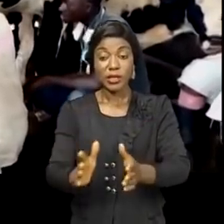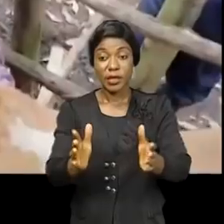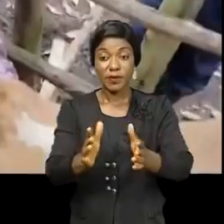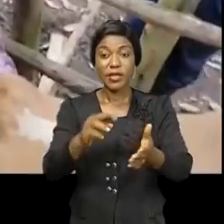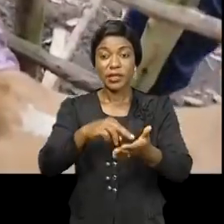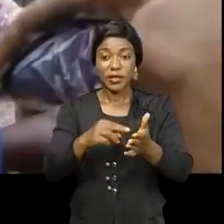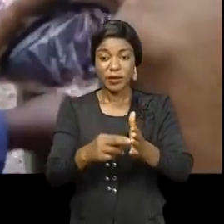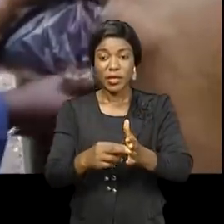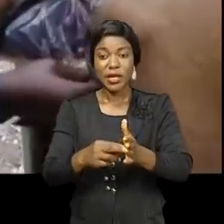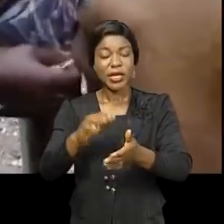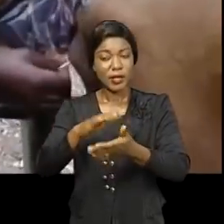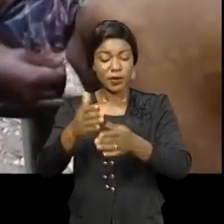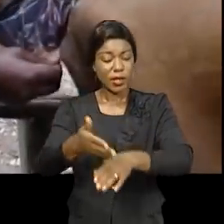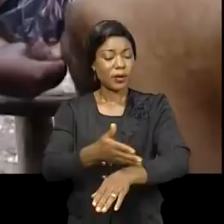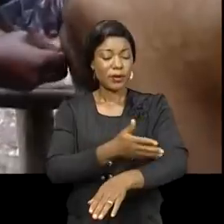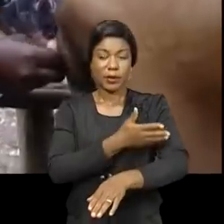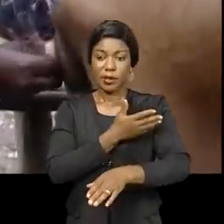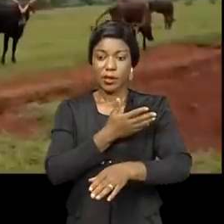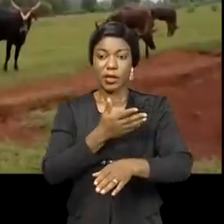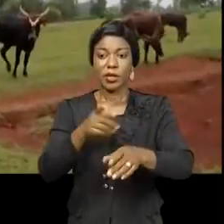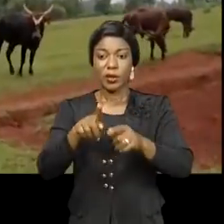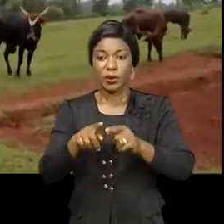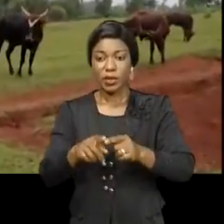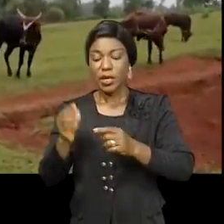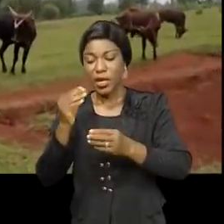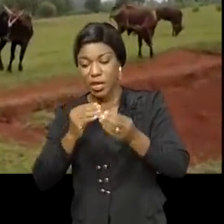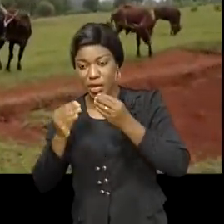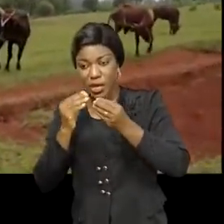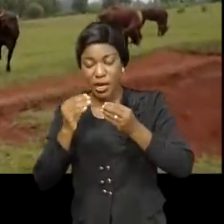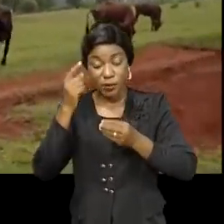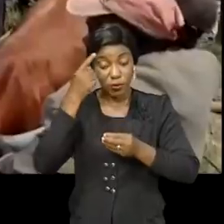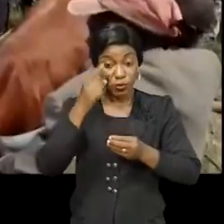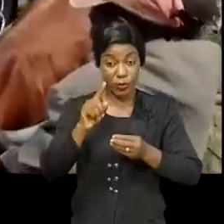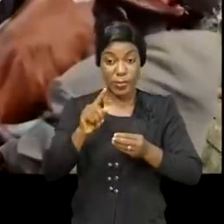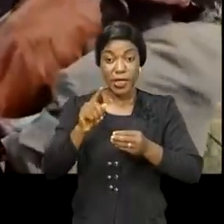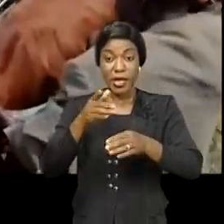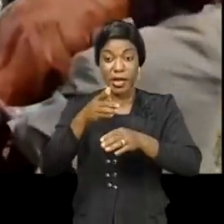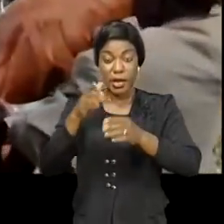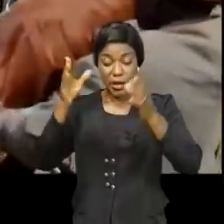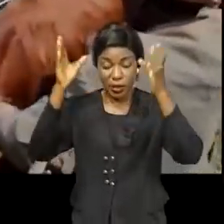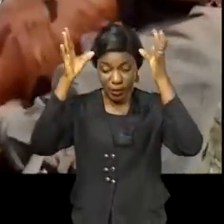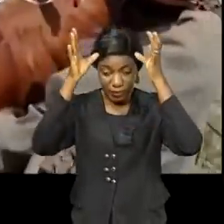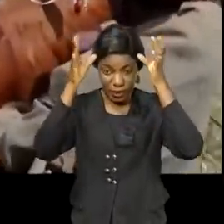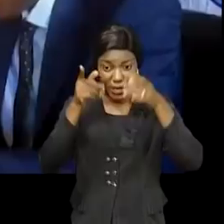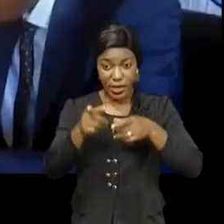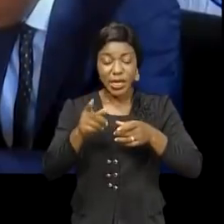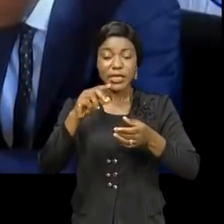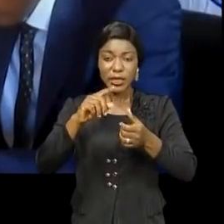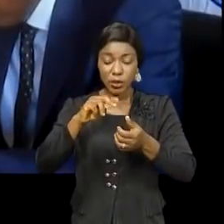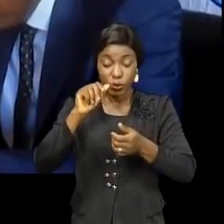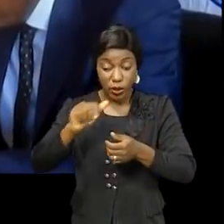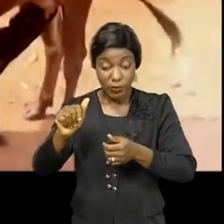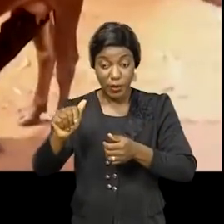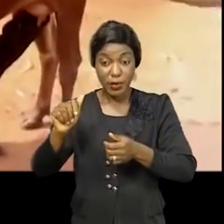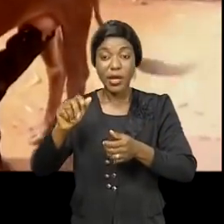'insémination artificielle, la constitution de la banque à aliments pour bétail par l'ensilage. Avec les fonds propres de la province, le ministre